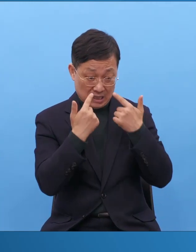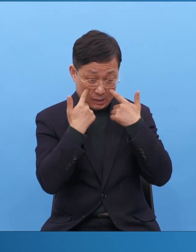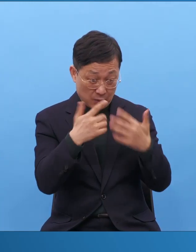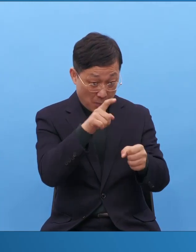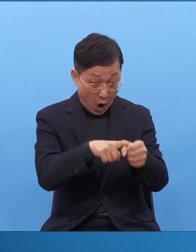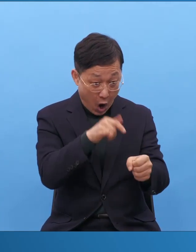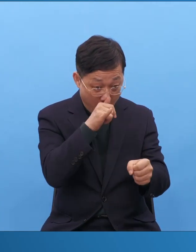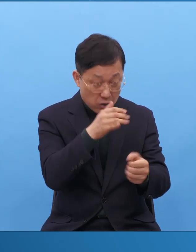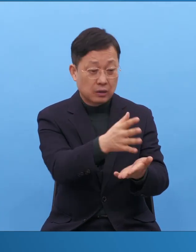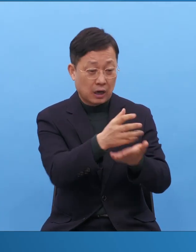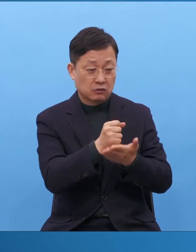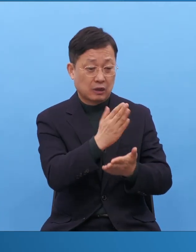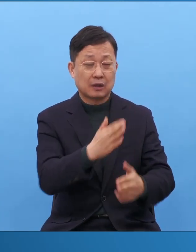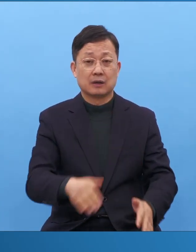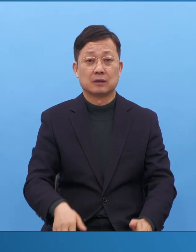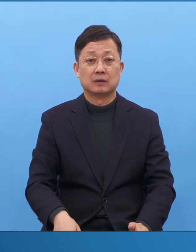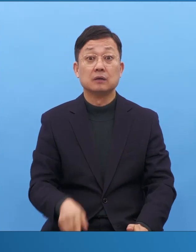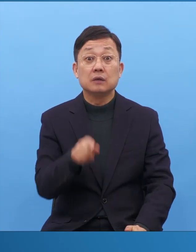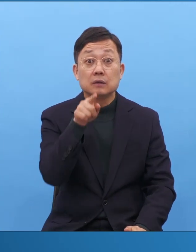모든 단체는 다 갖고 있다.